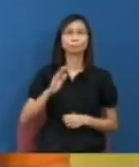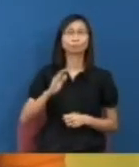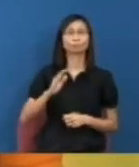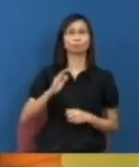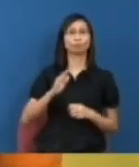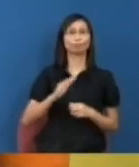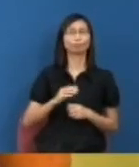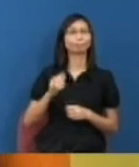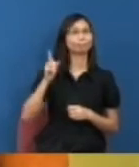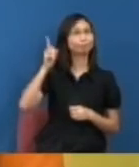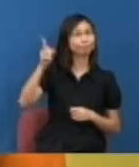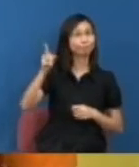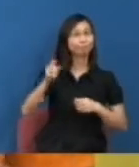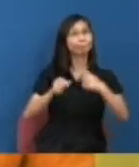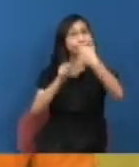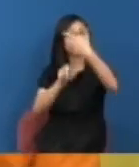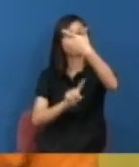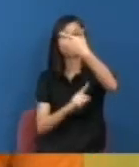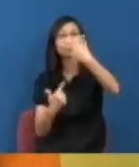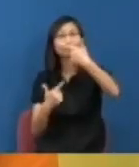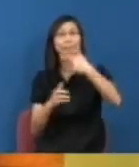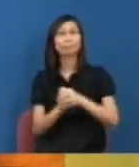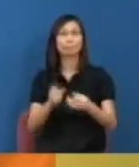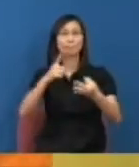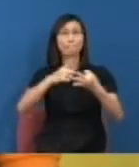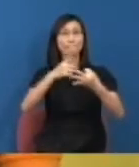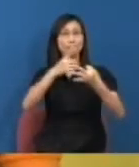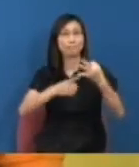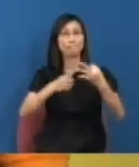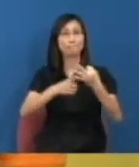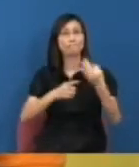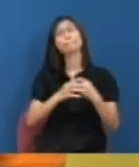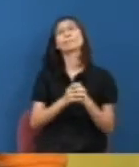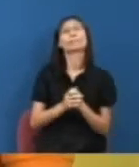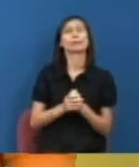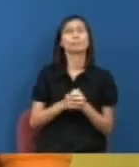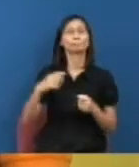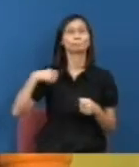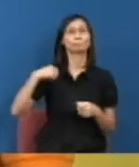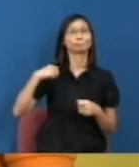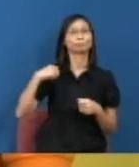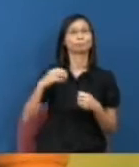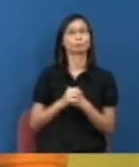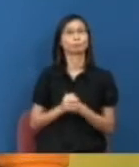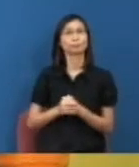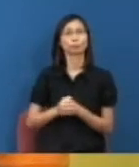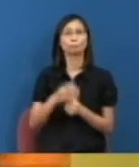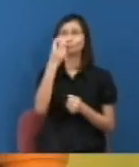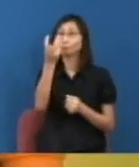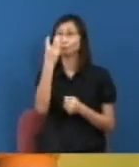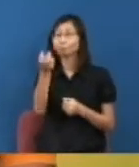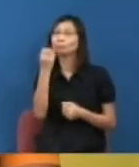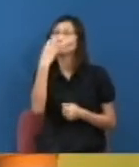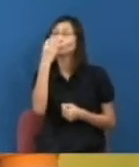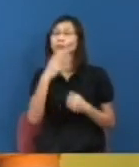強不是李克勤我經常讀李克勤李克勤訪港那幾天就是貴仁儀的副